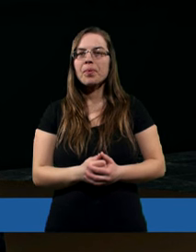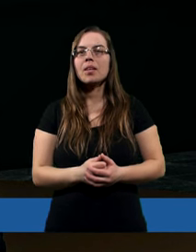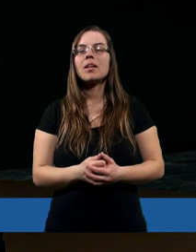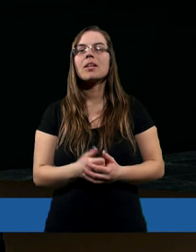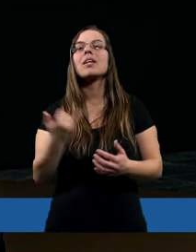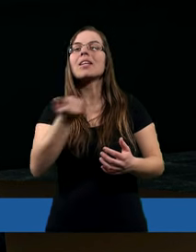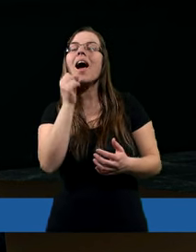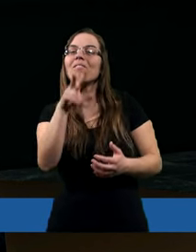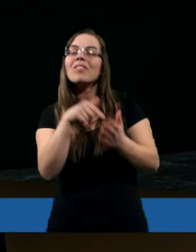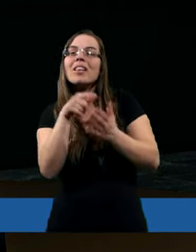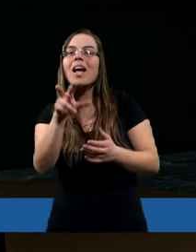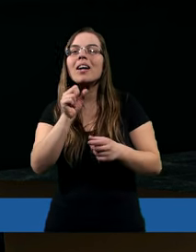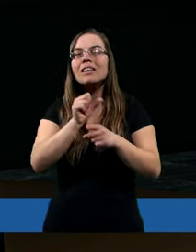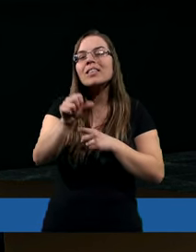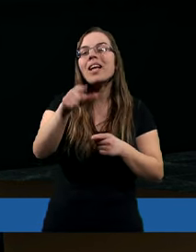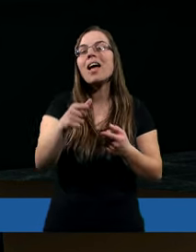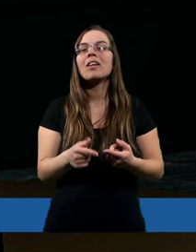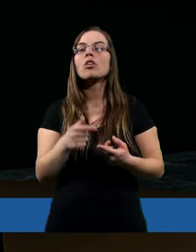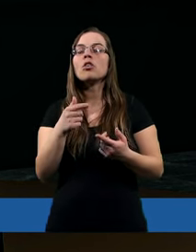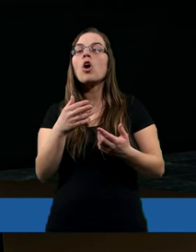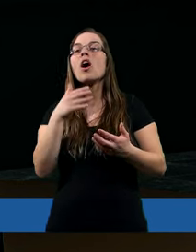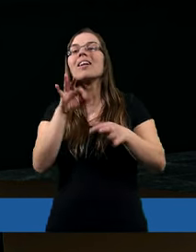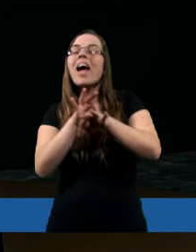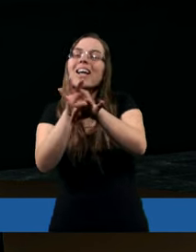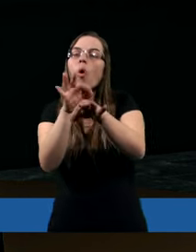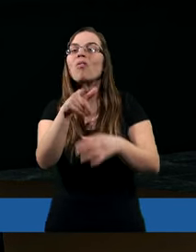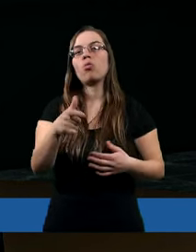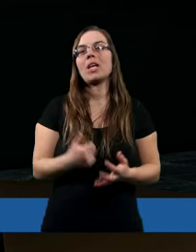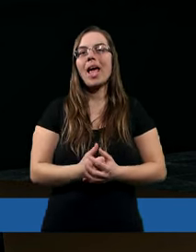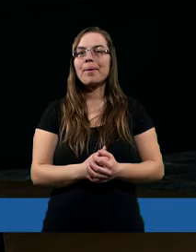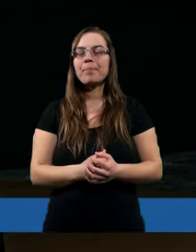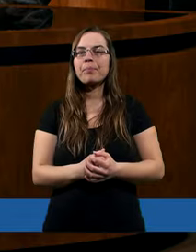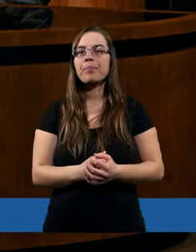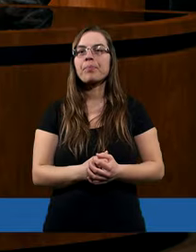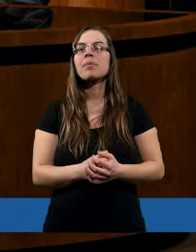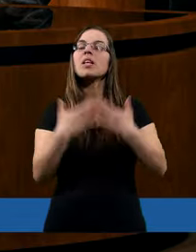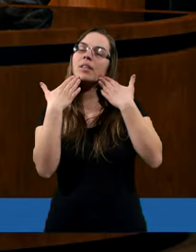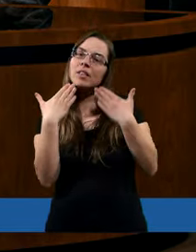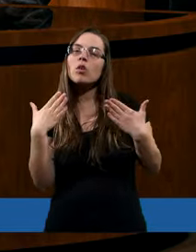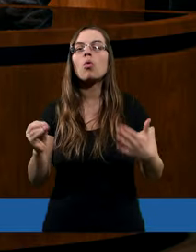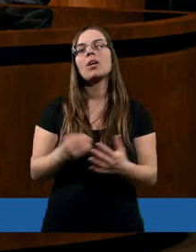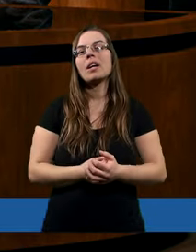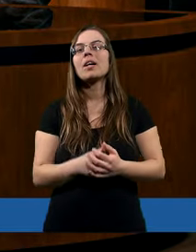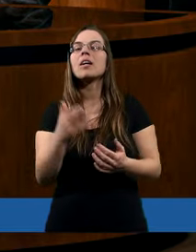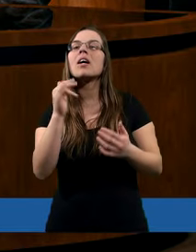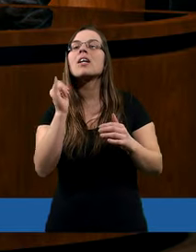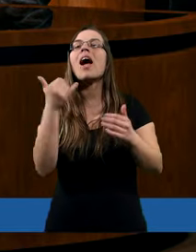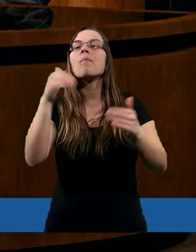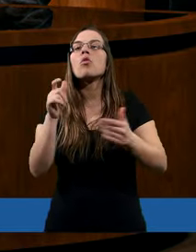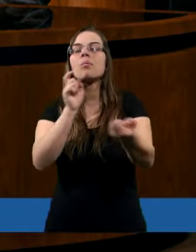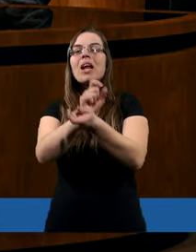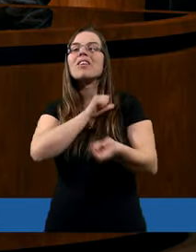Właśnie tak to określa, tak to charakteryzuje. Dobrze, dziękuję. A kiedy możemy się